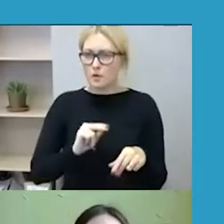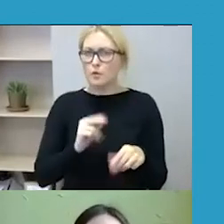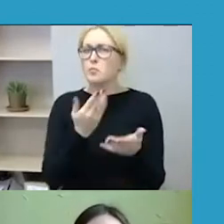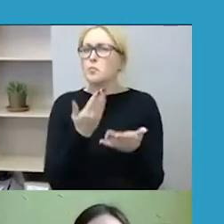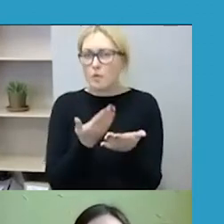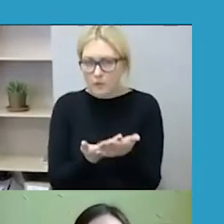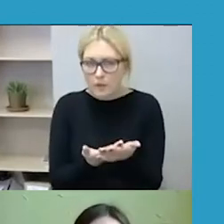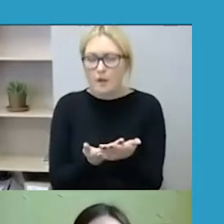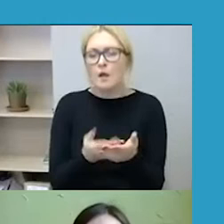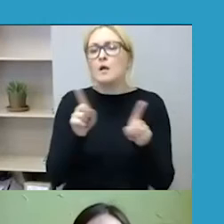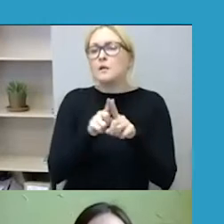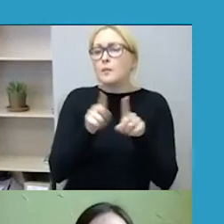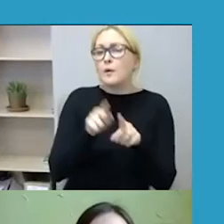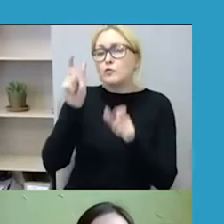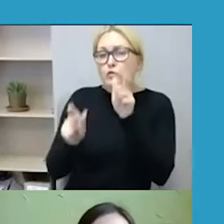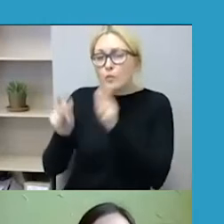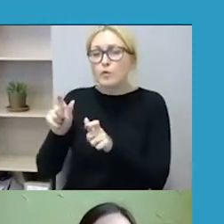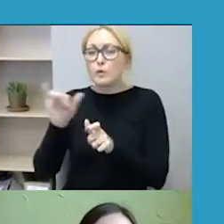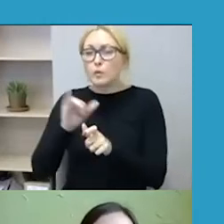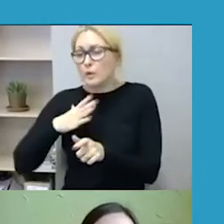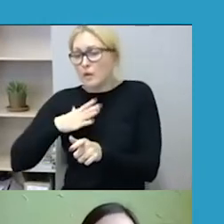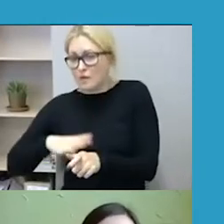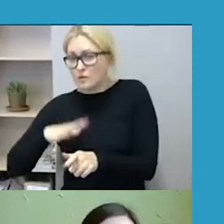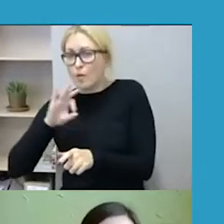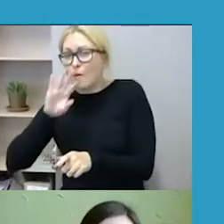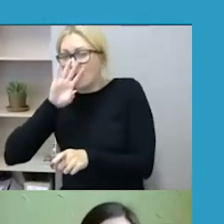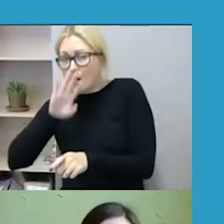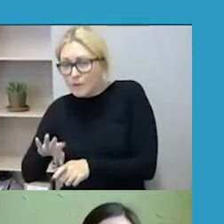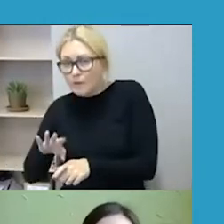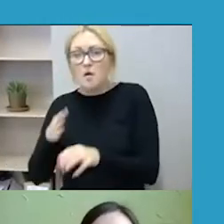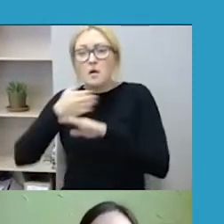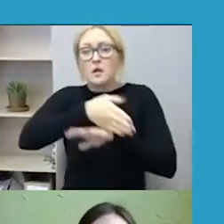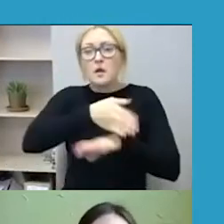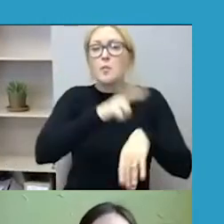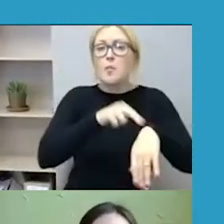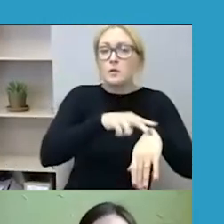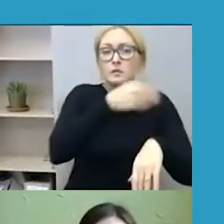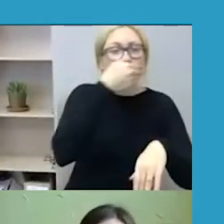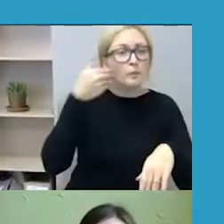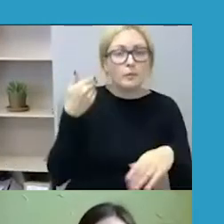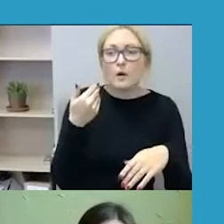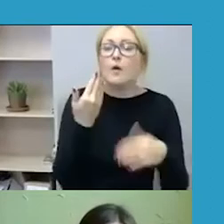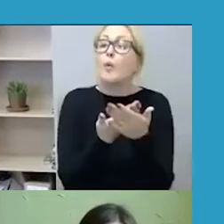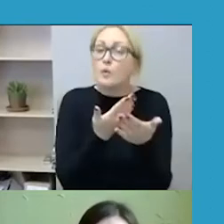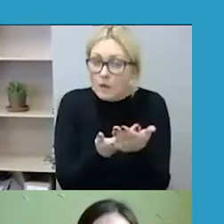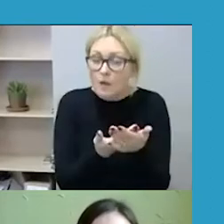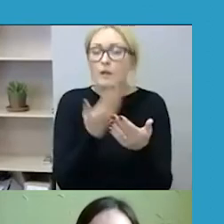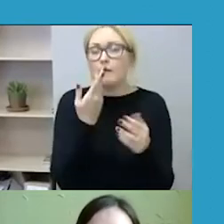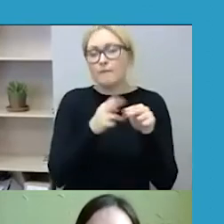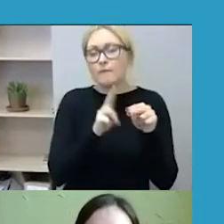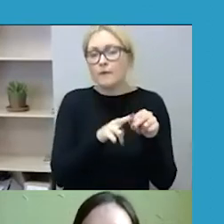nukentėję asmenys nesikeipia į policiją ir taip pat išsiaiškinti visuomenės informatumą apie tyriamą problemą.